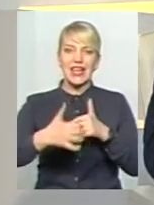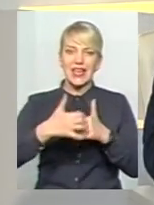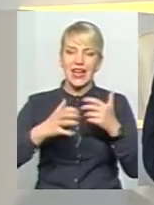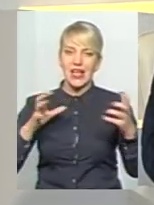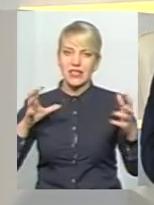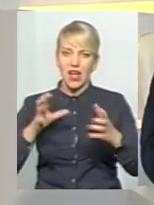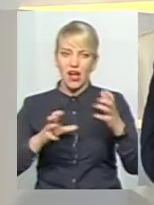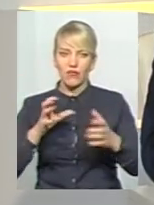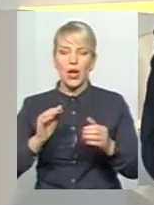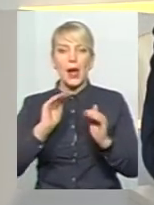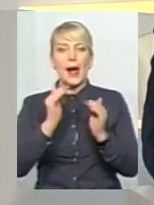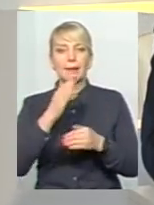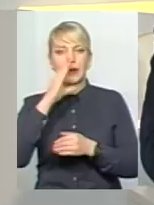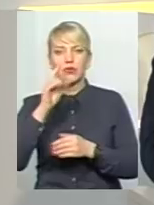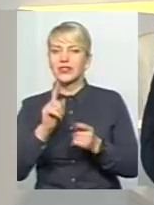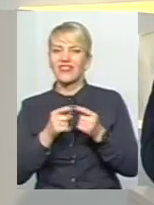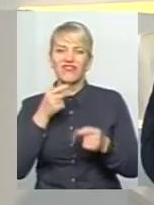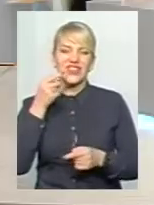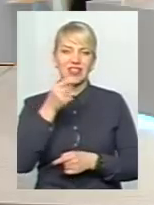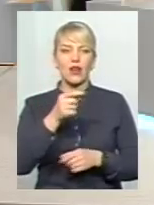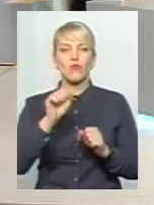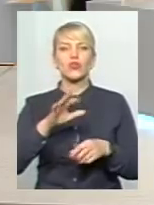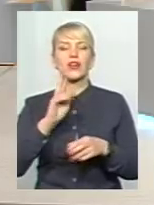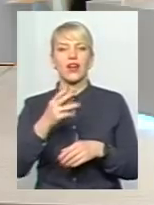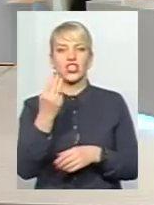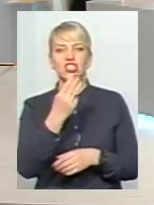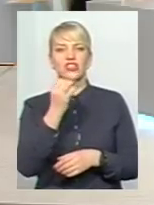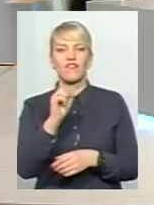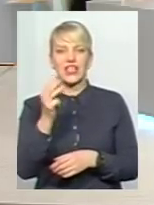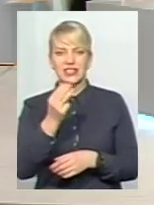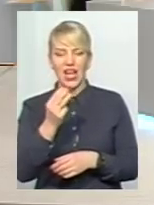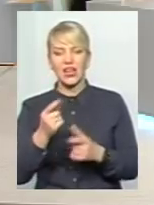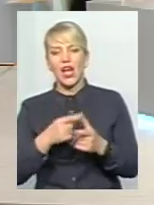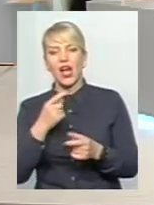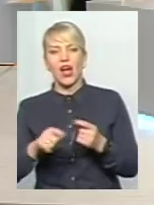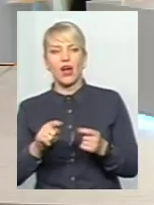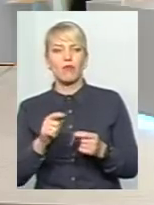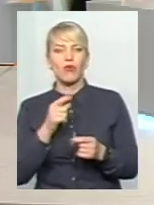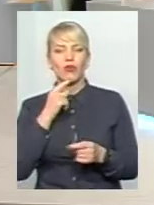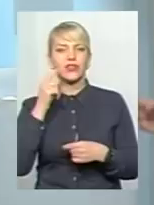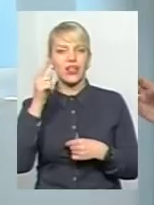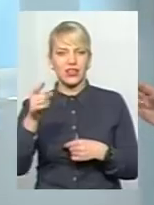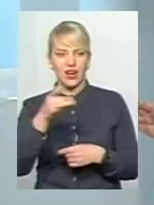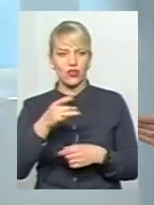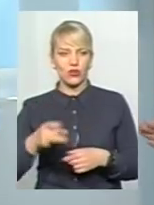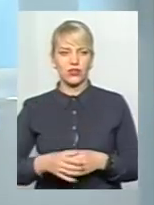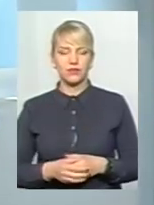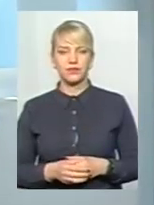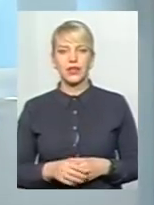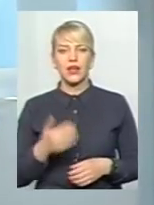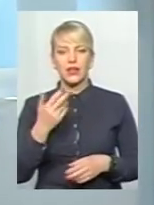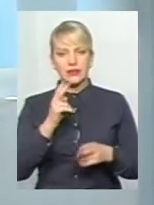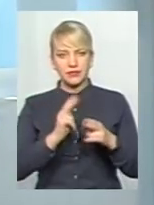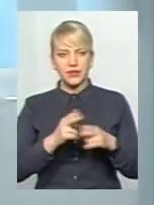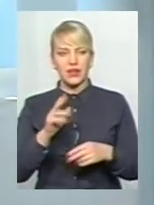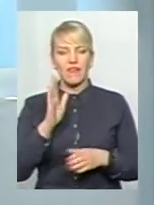габарит тільки в віддалених мікрорайонах, такий, можливо, як Хутір, Швейцарія, або, скажімо, які інші віддалені мікрорайони, де дороги платить вачі. Я вас призупиню,